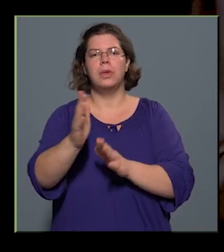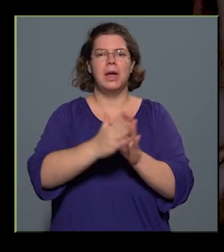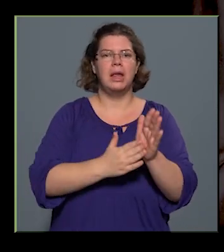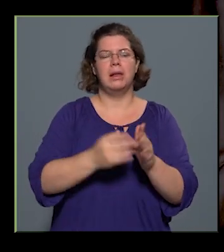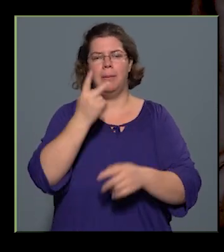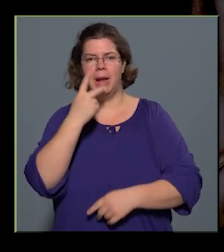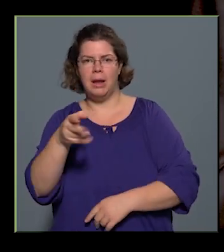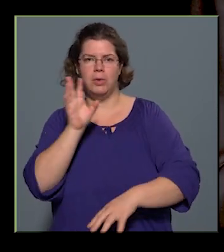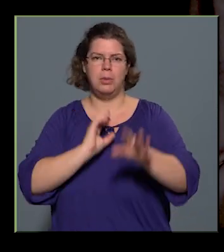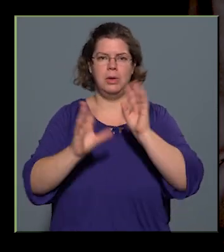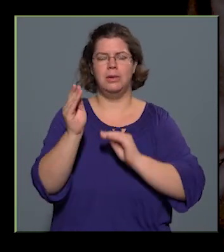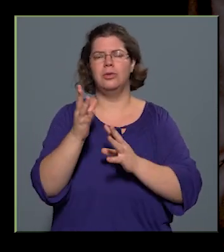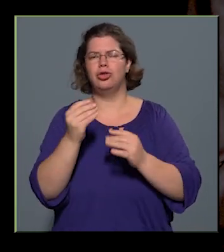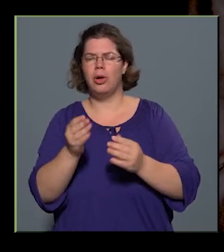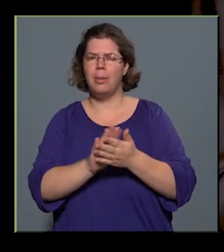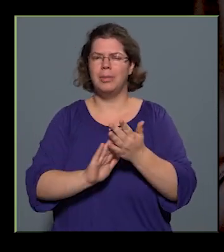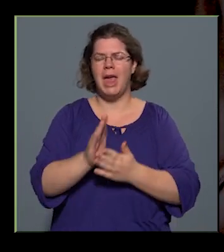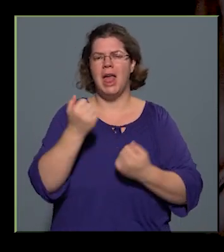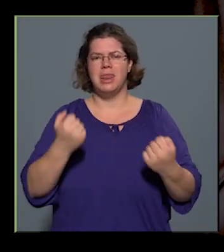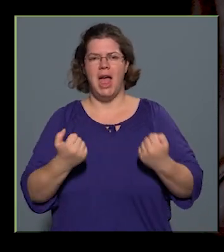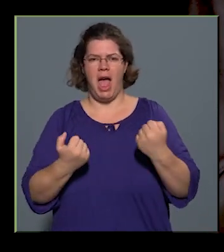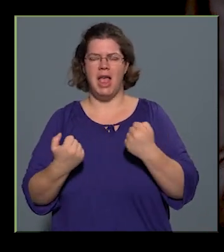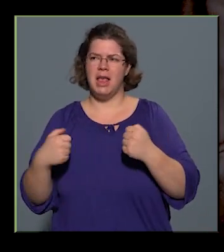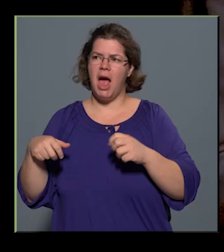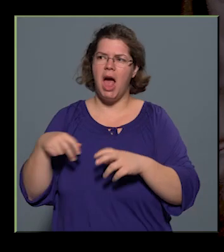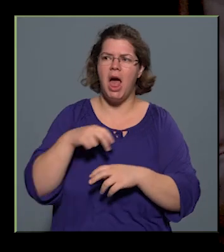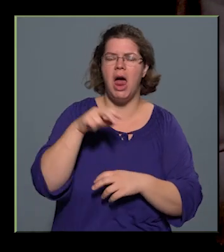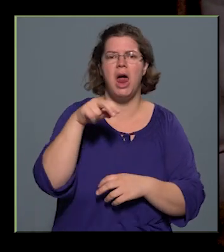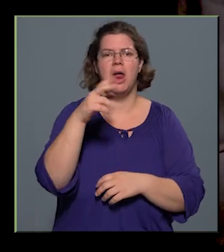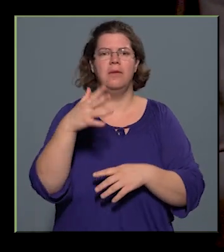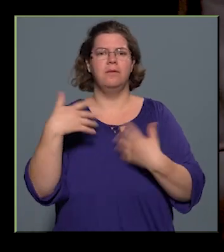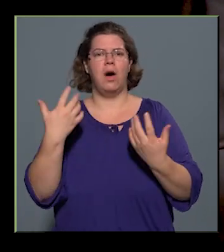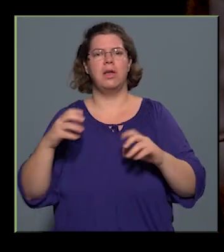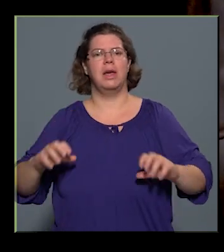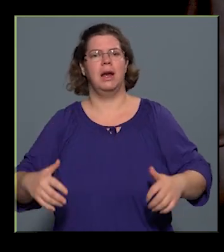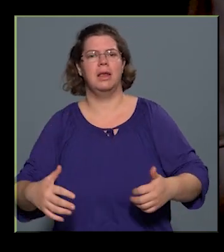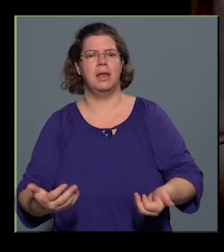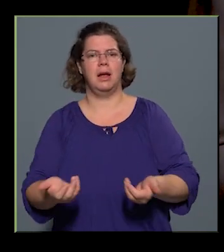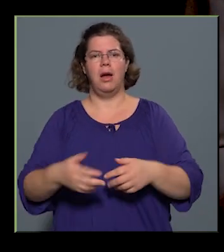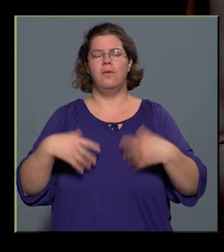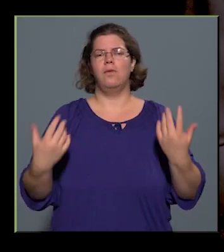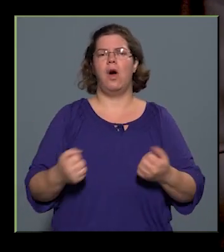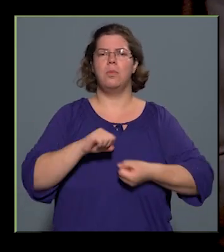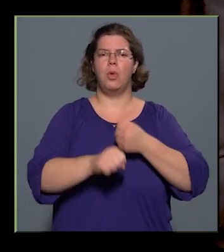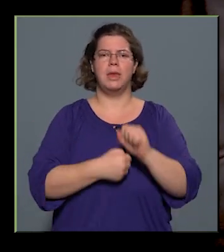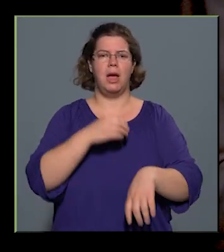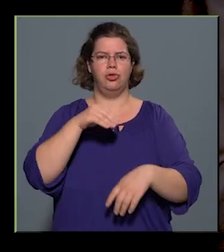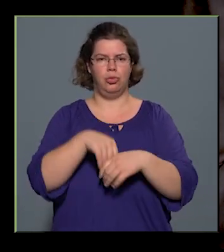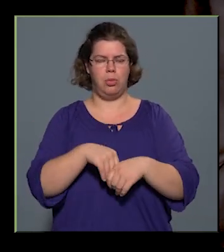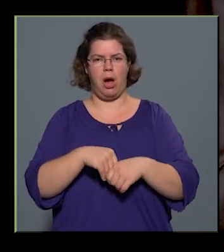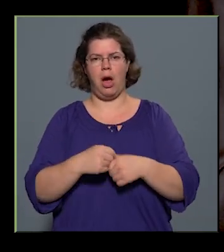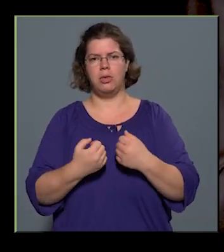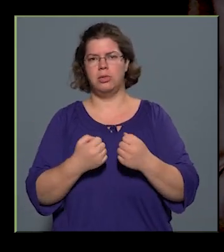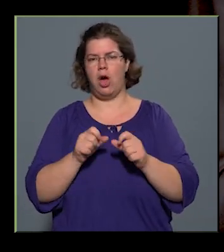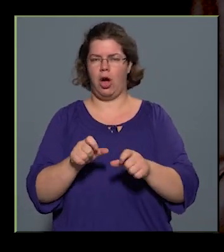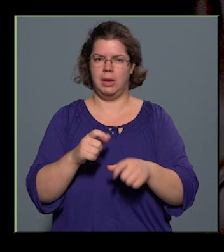tapasztalva azt, hogy sokan milyen nehezen jönnek fel a lépcsőm, vagy akárha kerekesszékkel közlekednek, vagy mozgásukban erősebben akadályozottak,